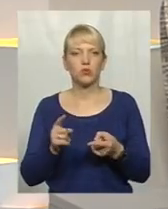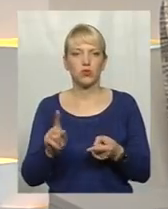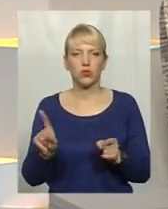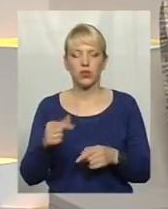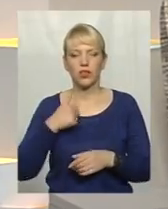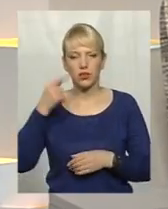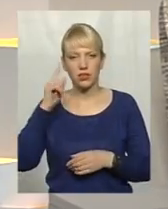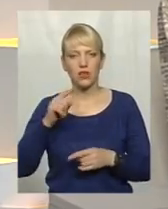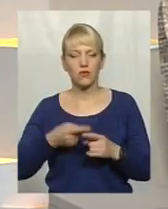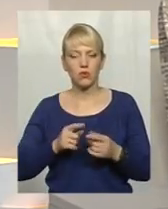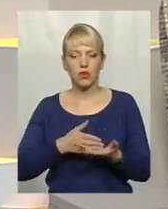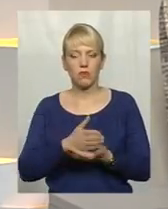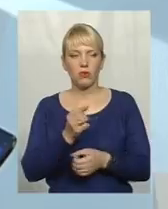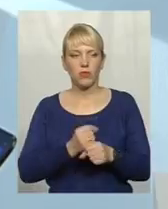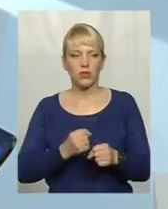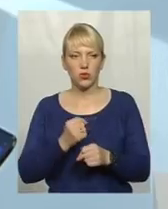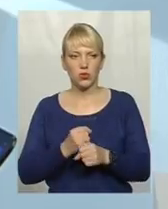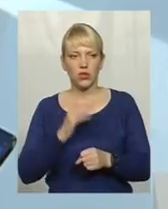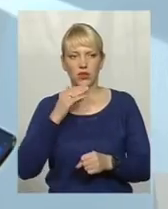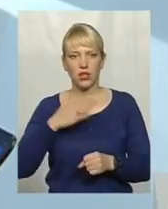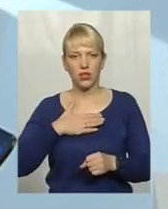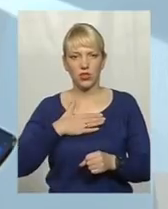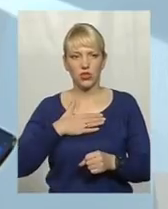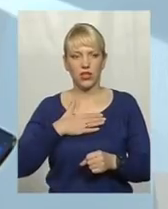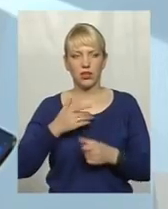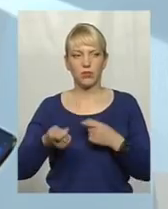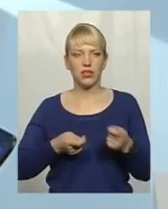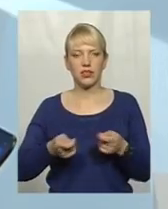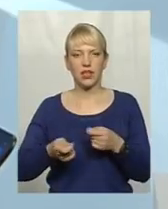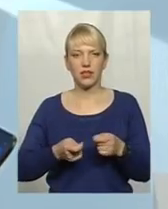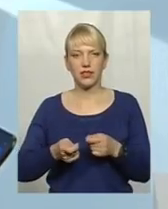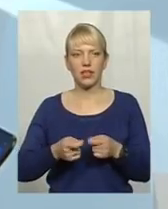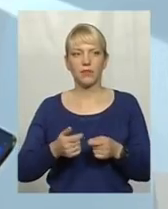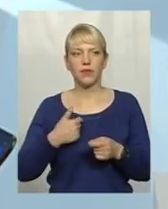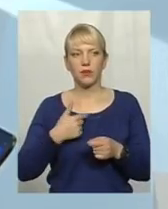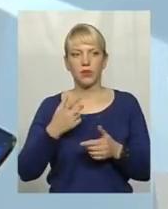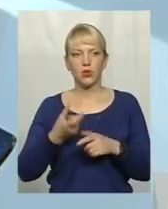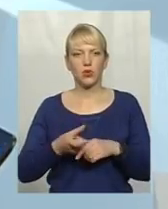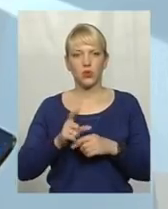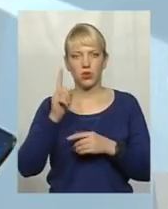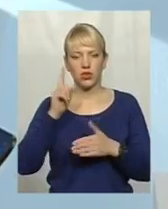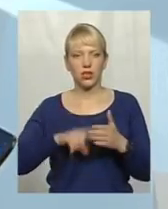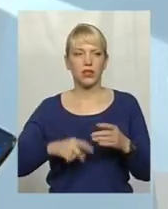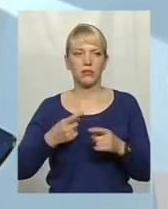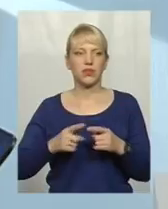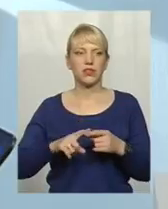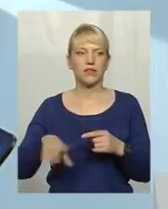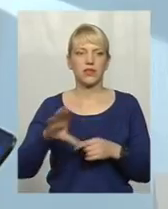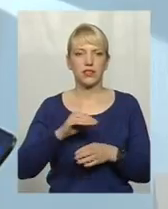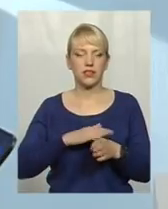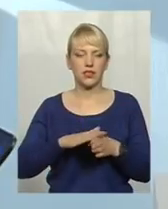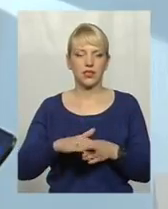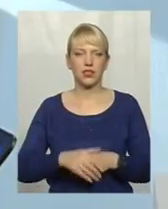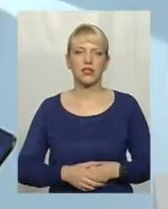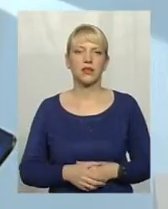що в цьому напрямку працює наша адміністрація. Ми дуже сподіваємося, що це все здійснеться.